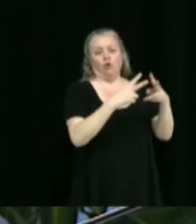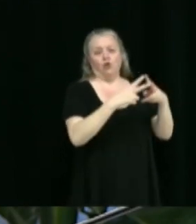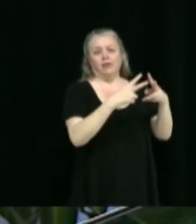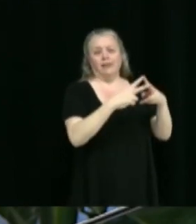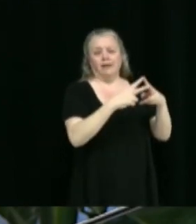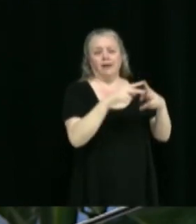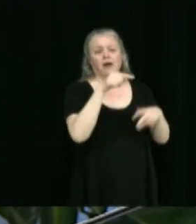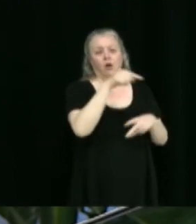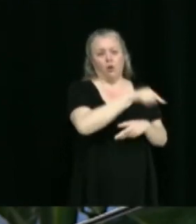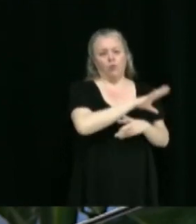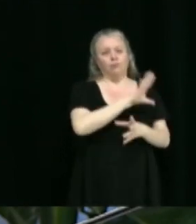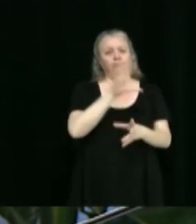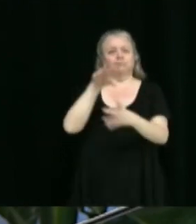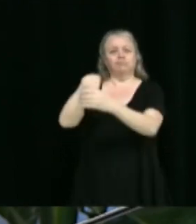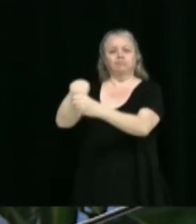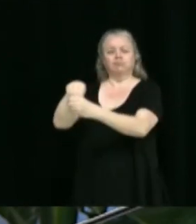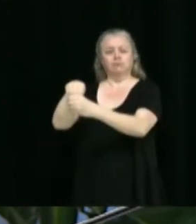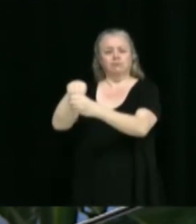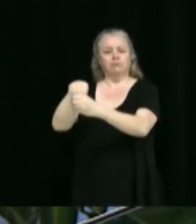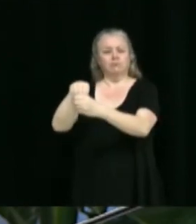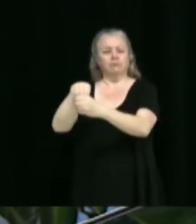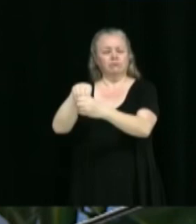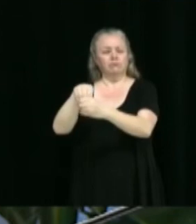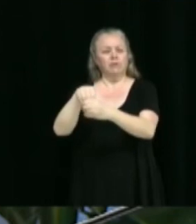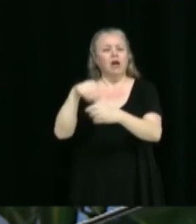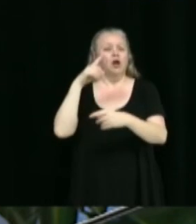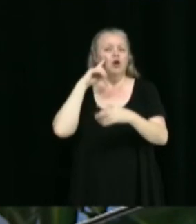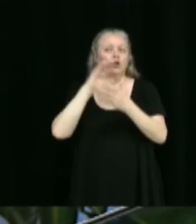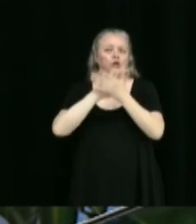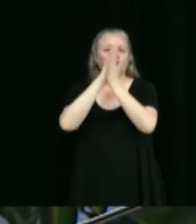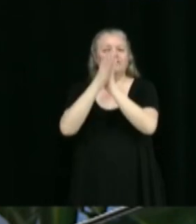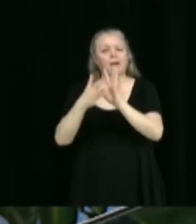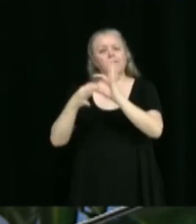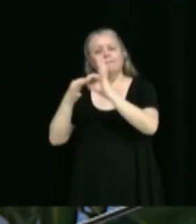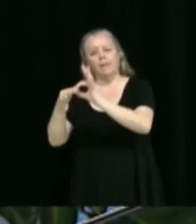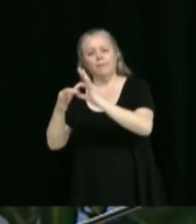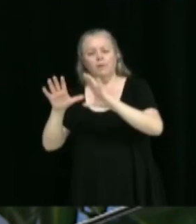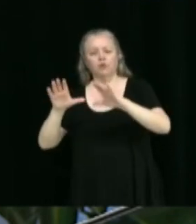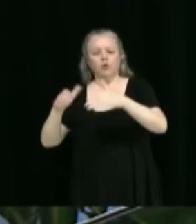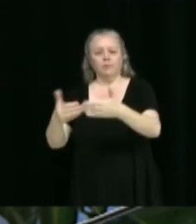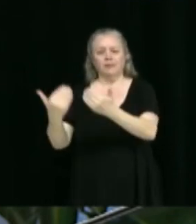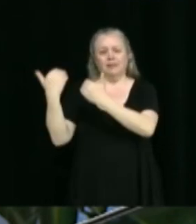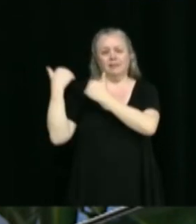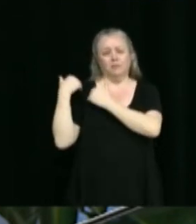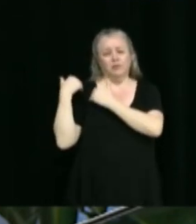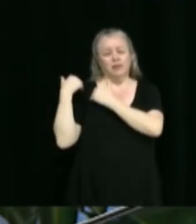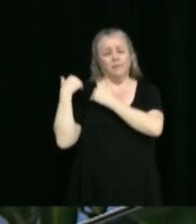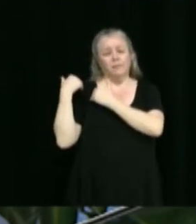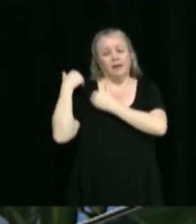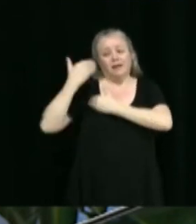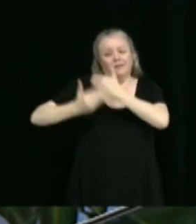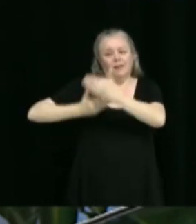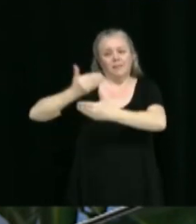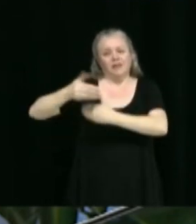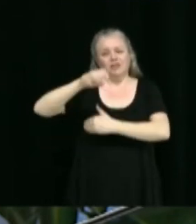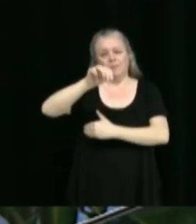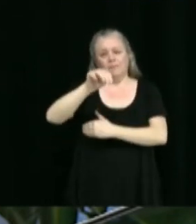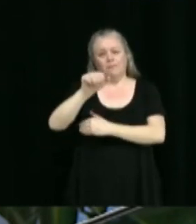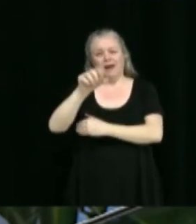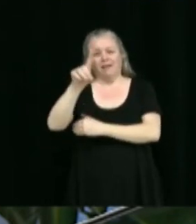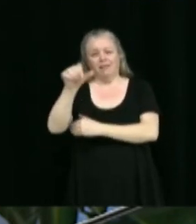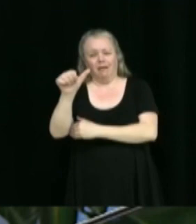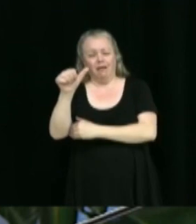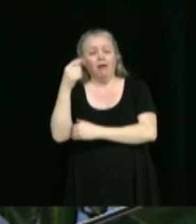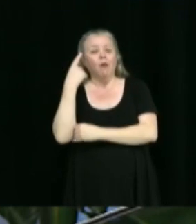pour en faire partie intégrante comme si au long reproduit à titre de membre du comité responsable de la démarche MADA, chacune d'entre elles contribuant